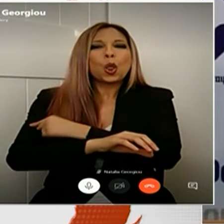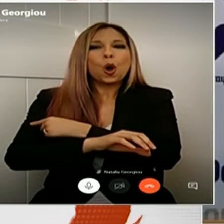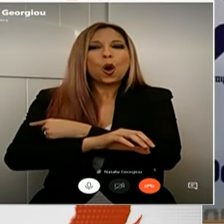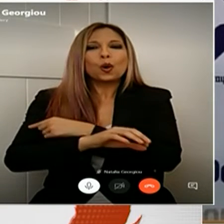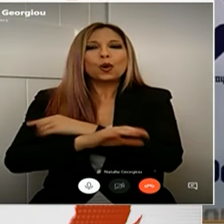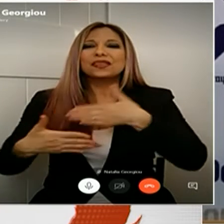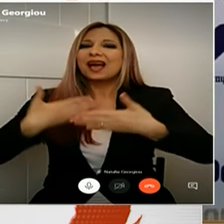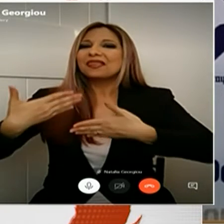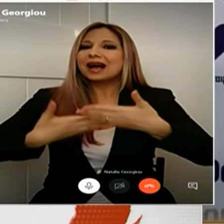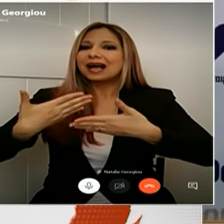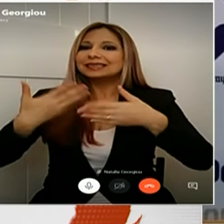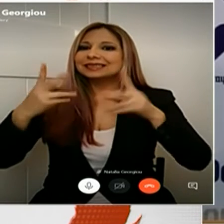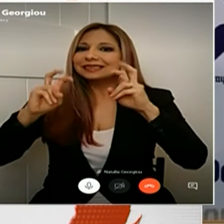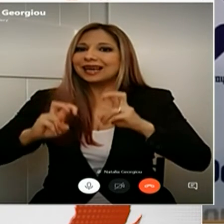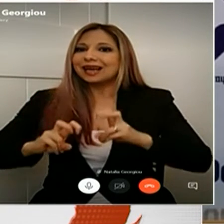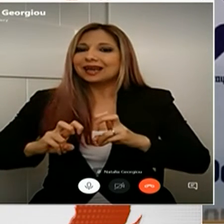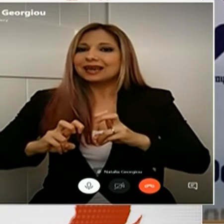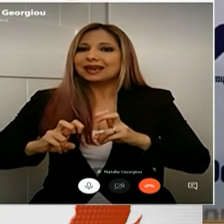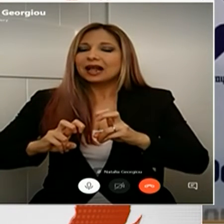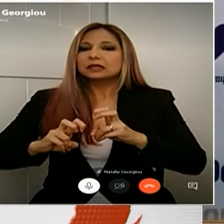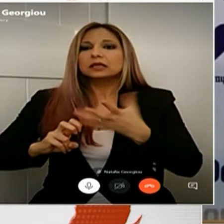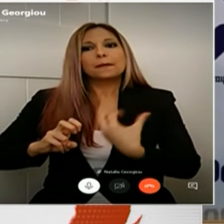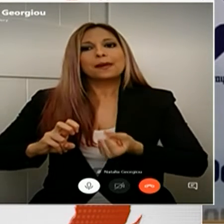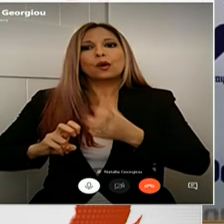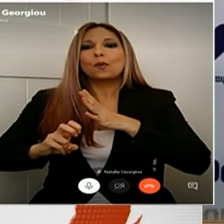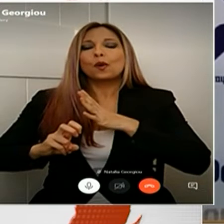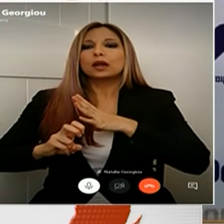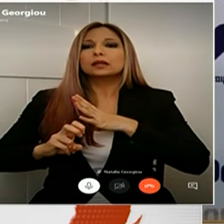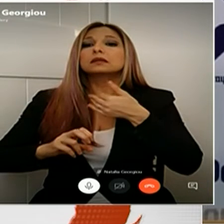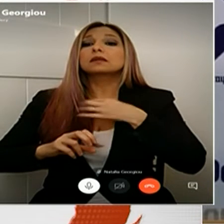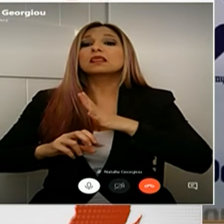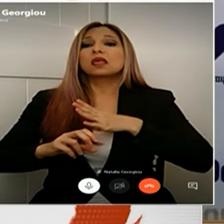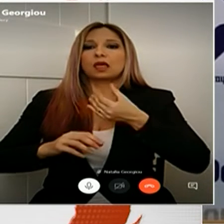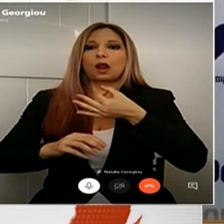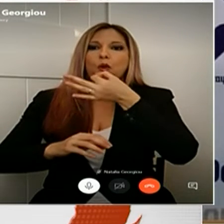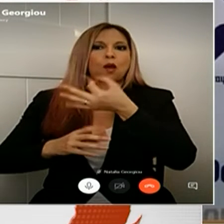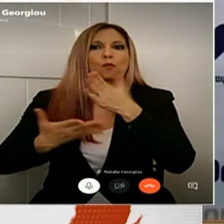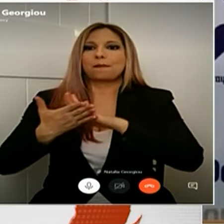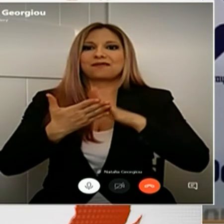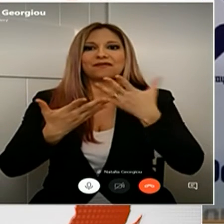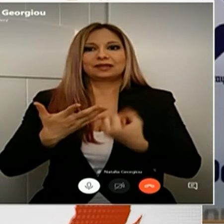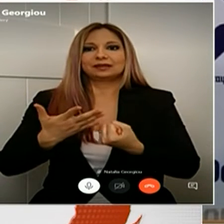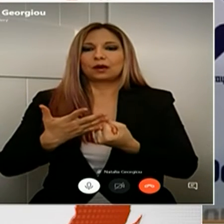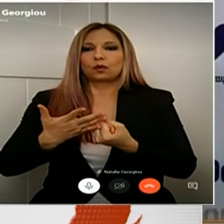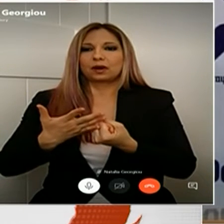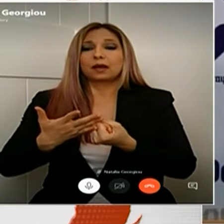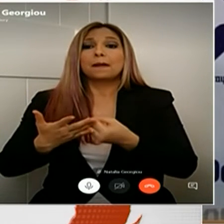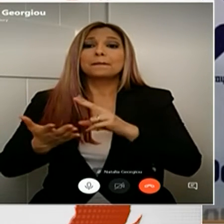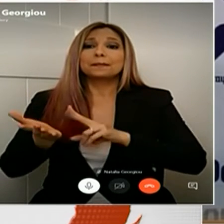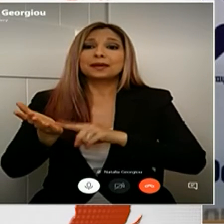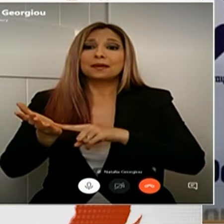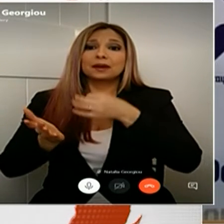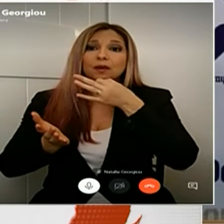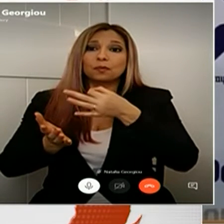Υπάρχουν πολίτες που αποφεύγουν να δώσουν στοιχεία για τις επαφές που είχαν. Θέλουμε να τονίσουμε ότι κάθε άλλο παρά